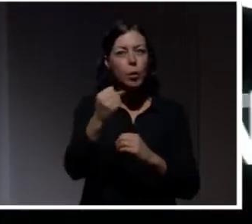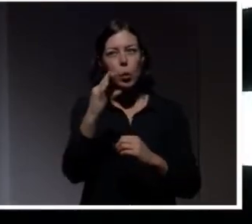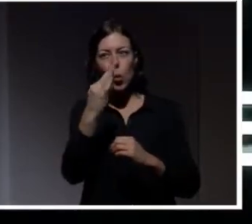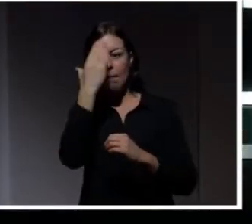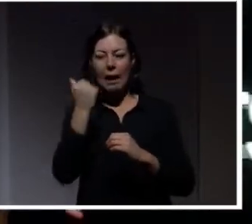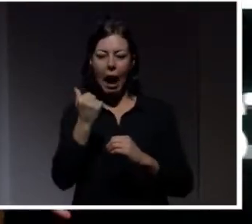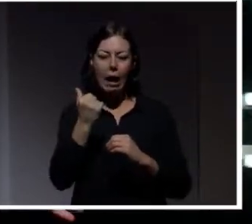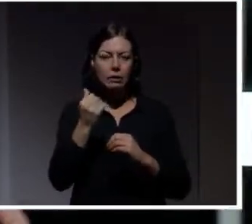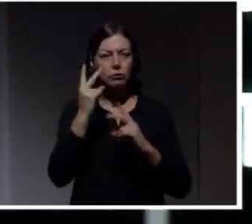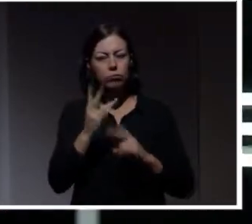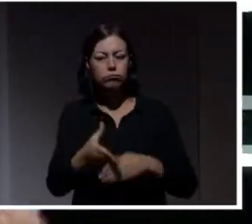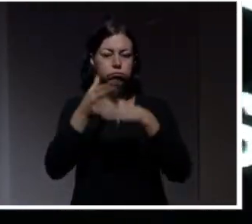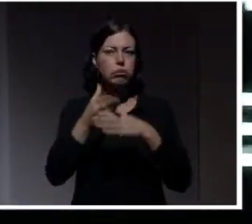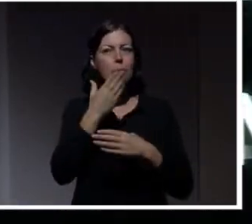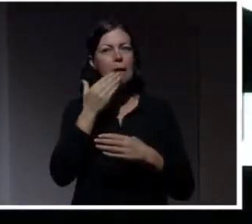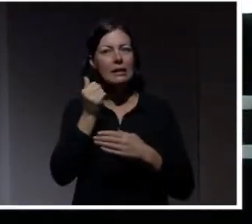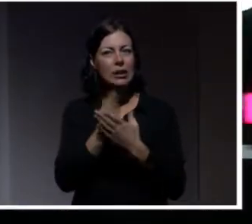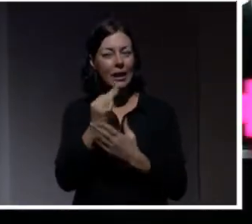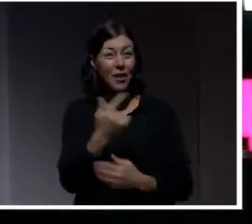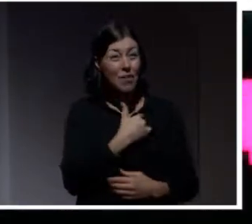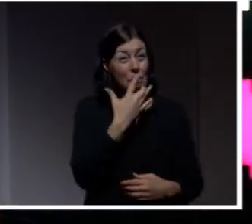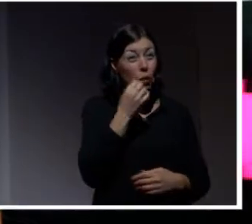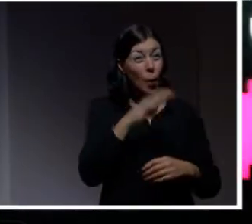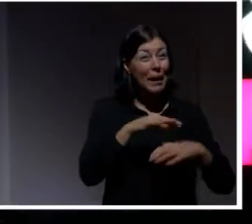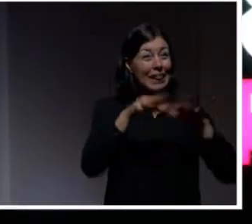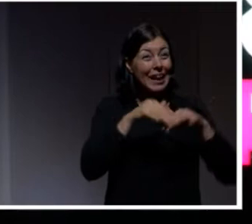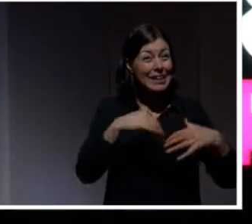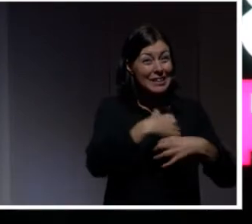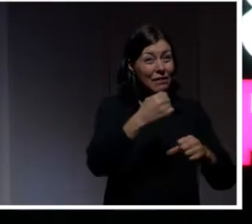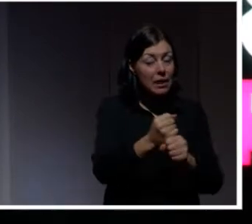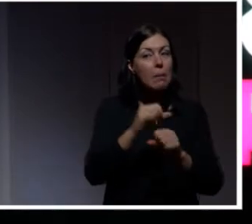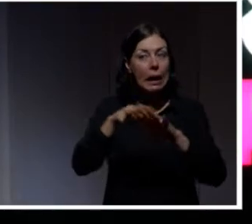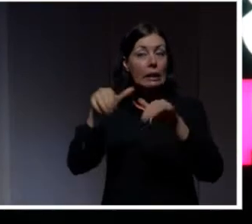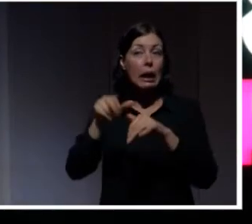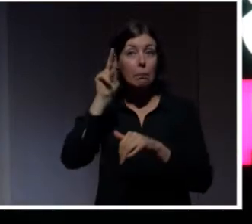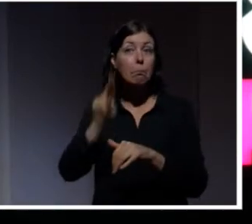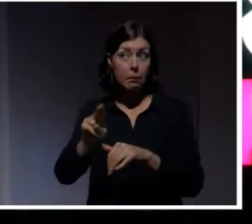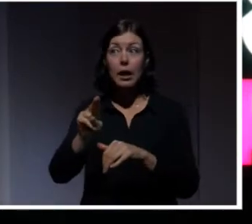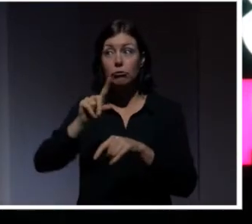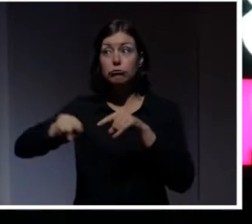pratar ju nu om internetstiftelsen, men internet är på väg att försvinna.